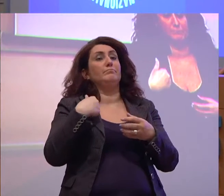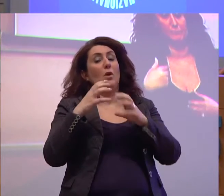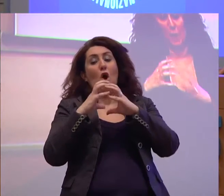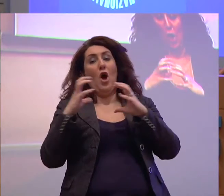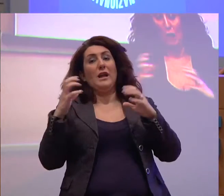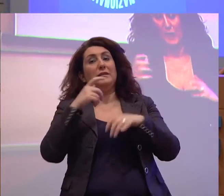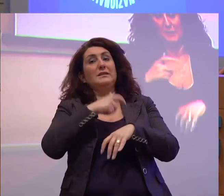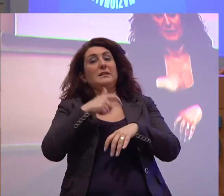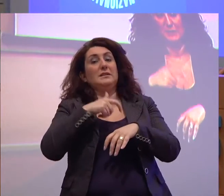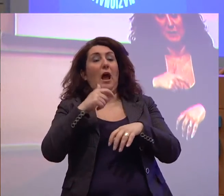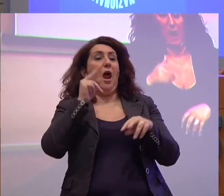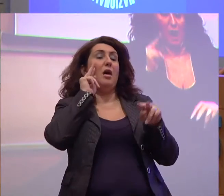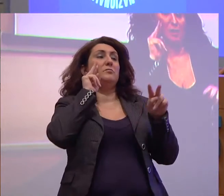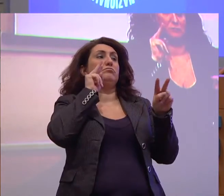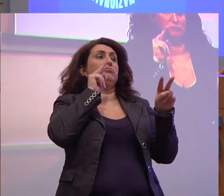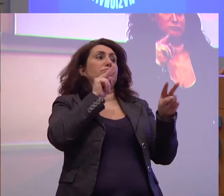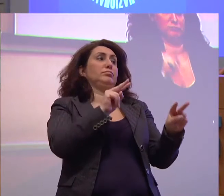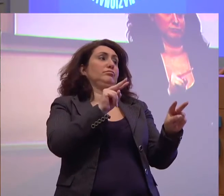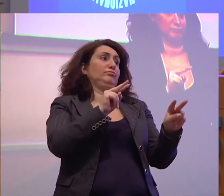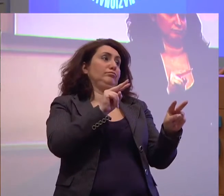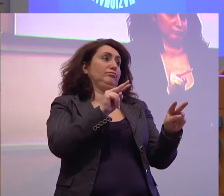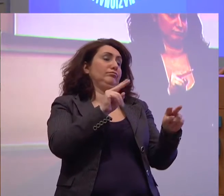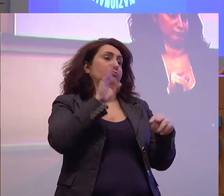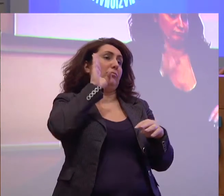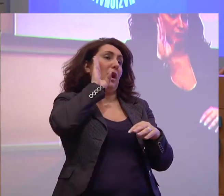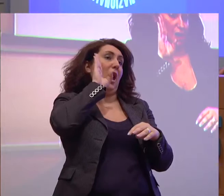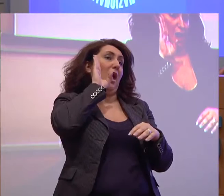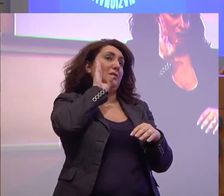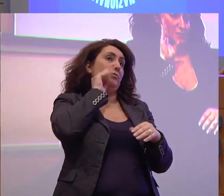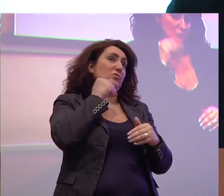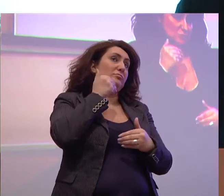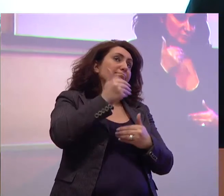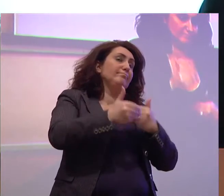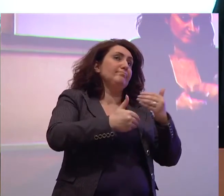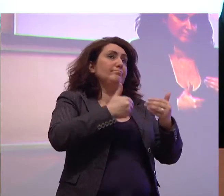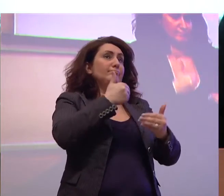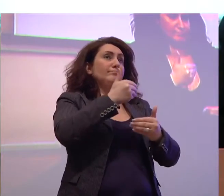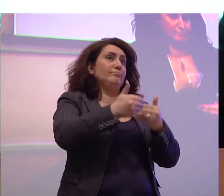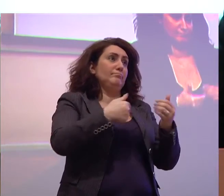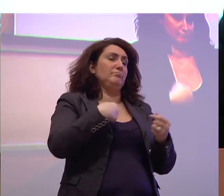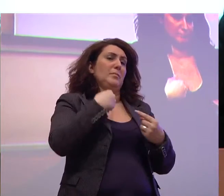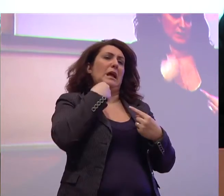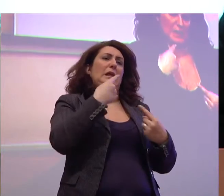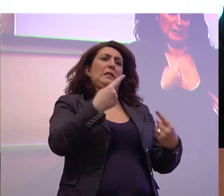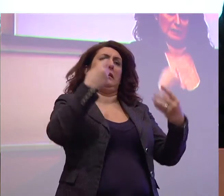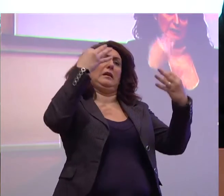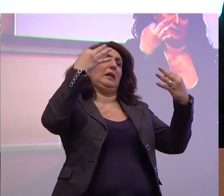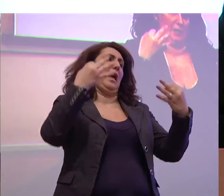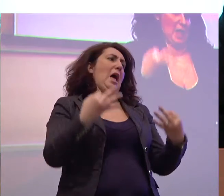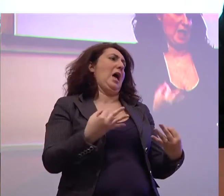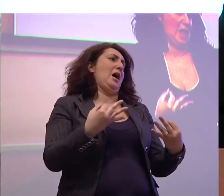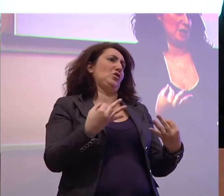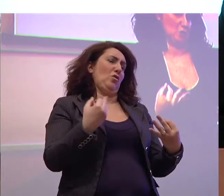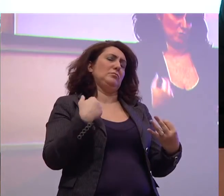stiamo portando avanti di chiaro come sempre la